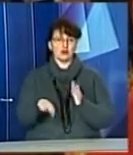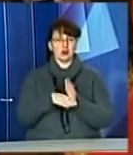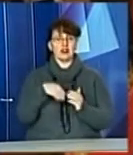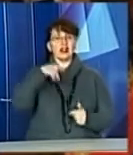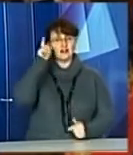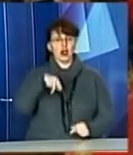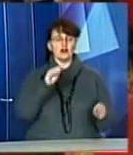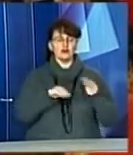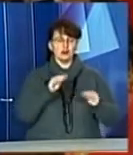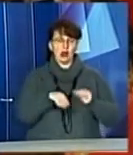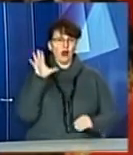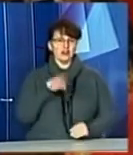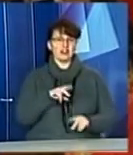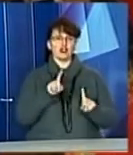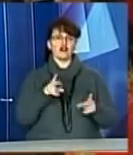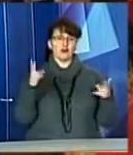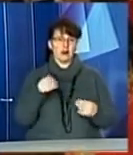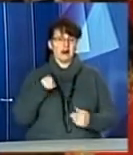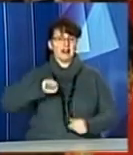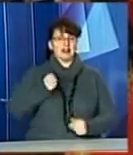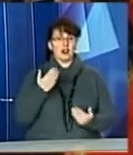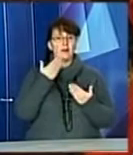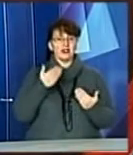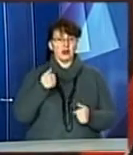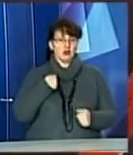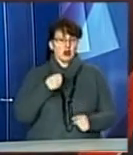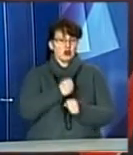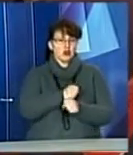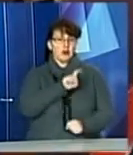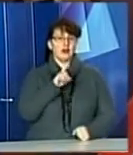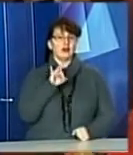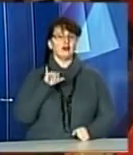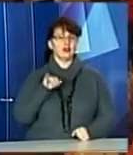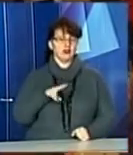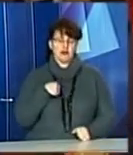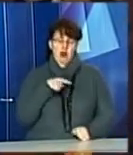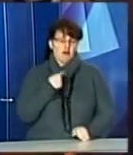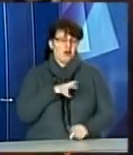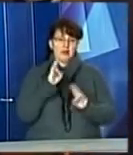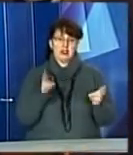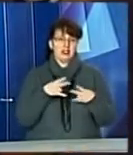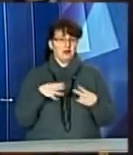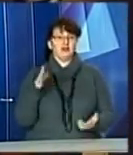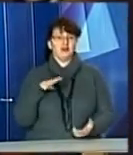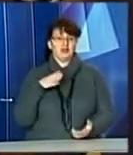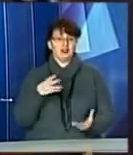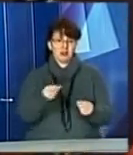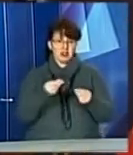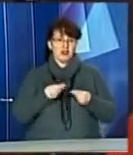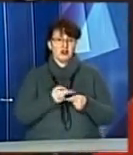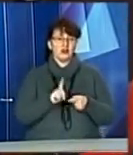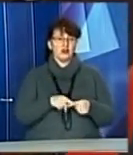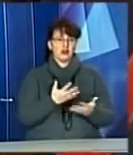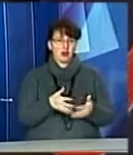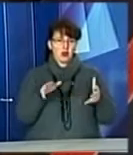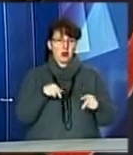що потрібно. Мене питає знайома, чи ти зробила собі хрін, Іванка? А я кажу, навіщо мені дадуть в цьому кошечку?